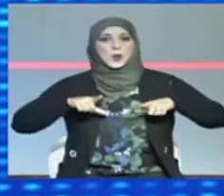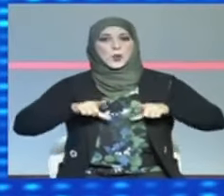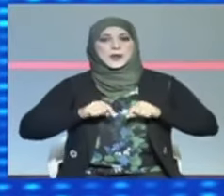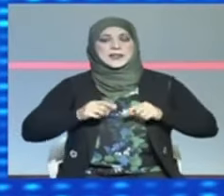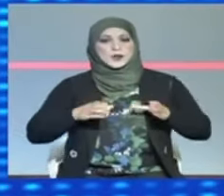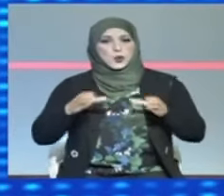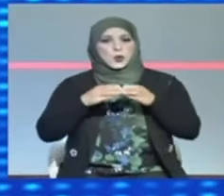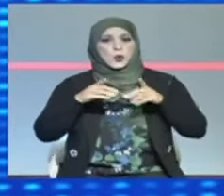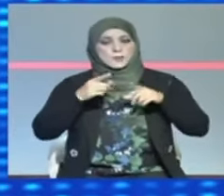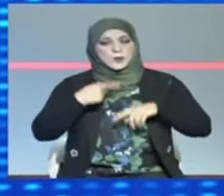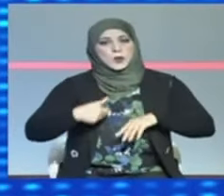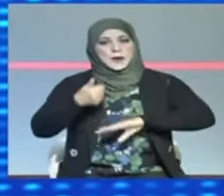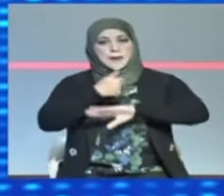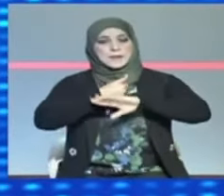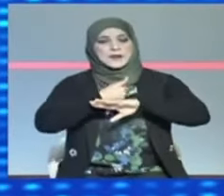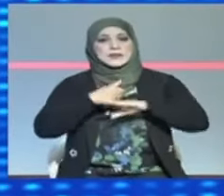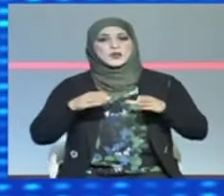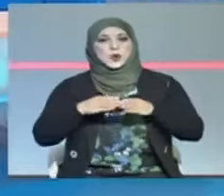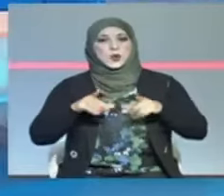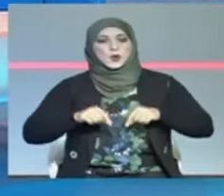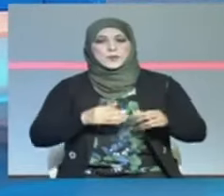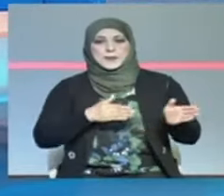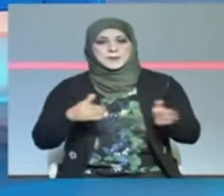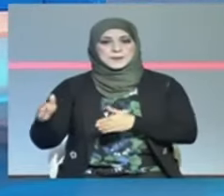بإشراف رئيس الحكومة